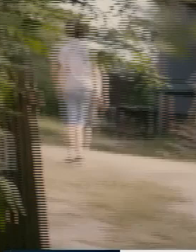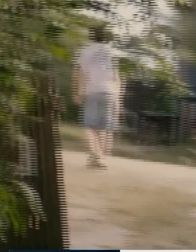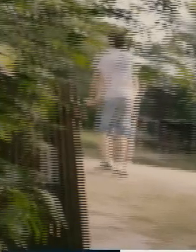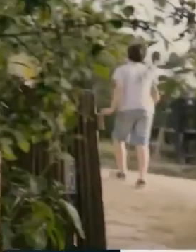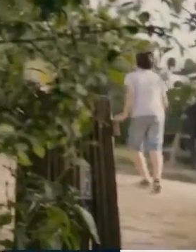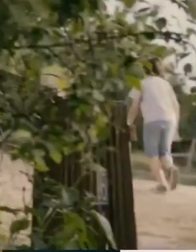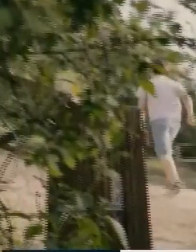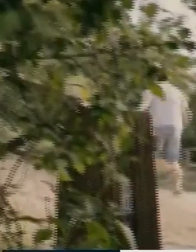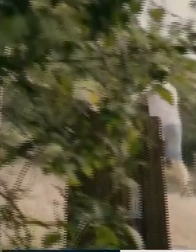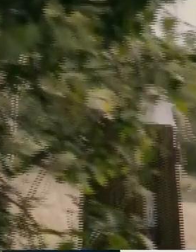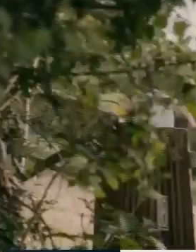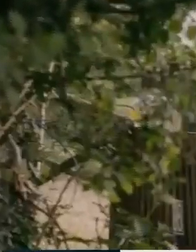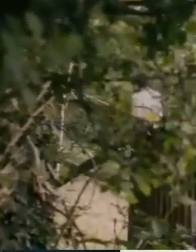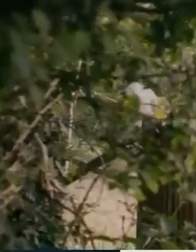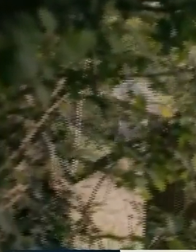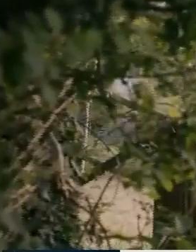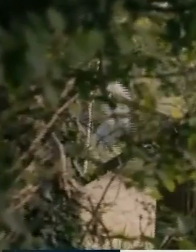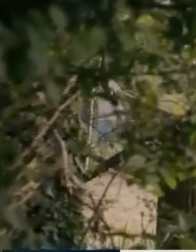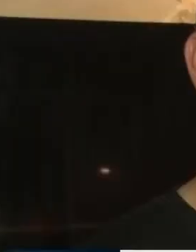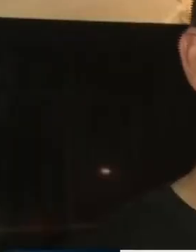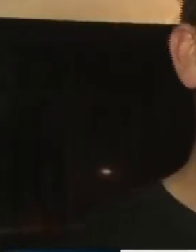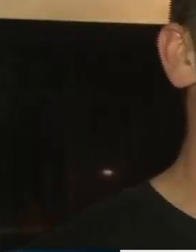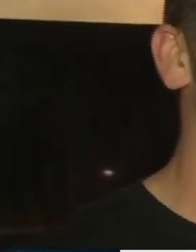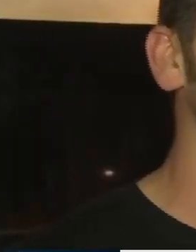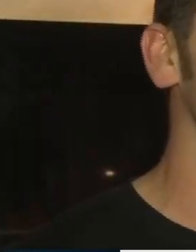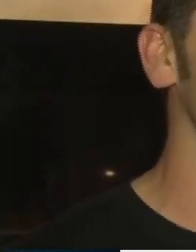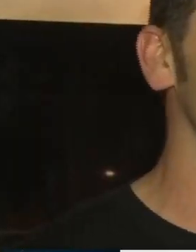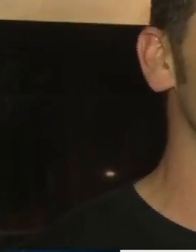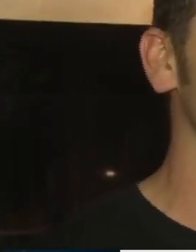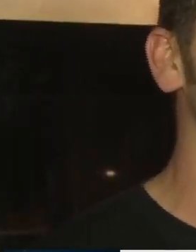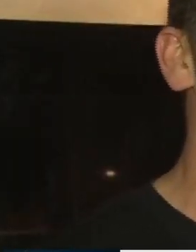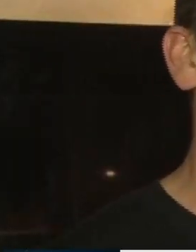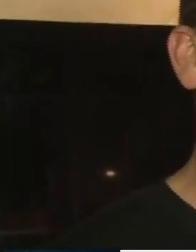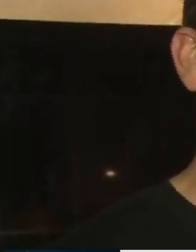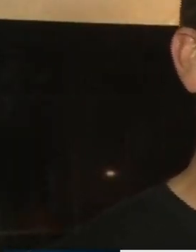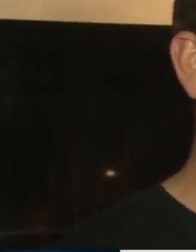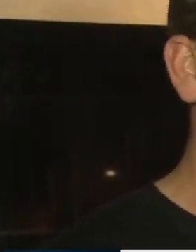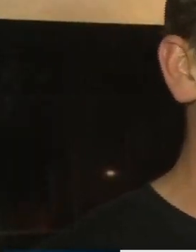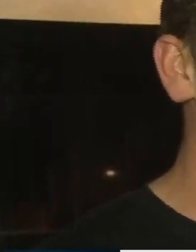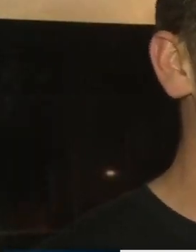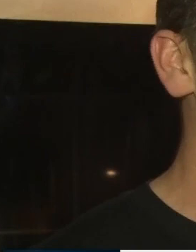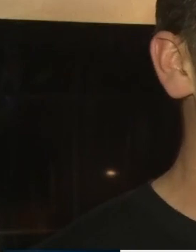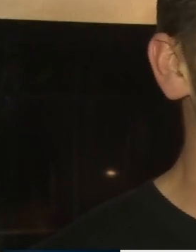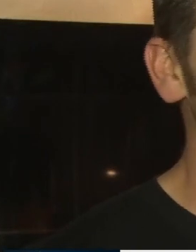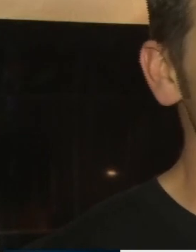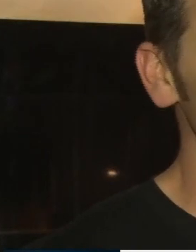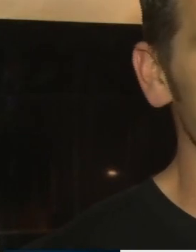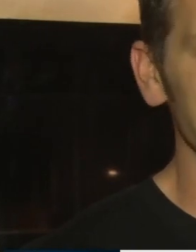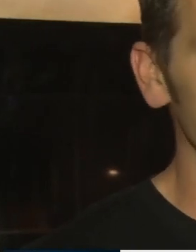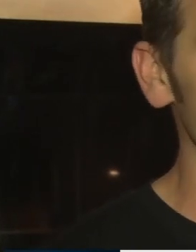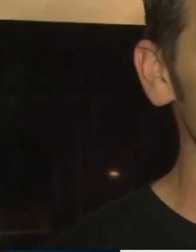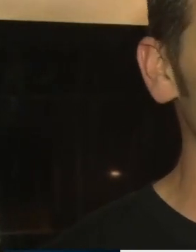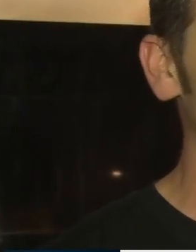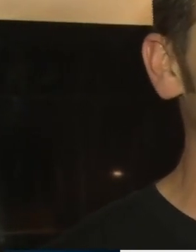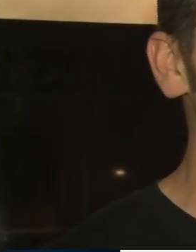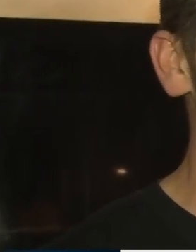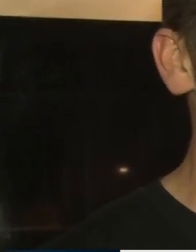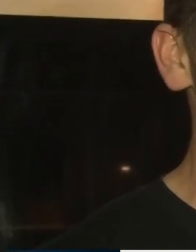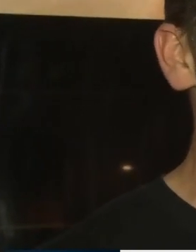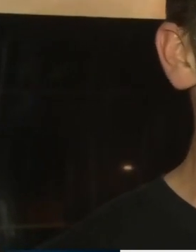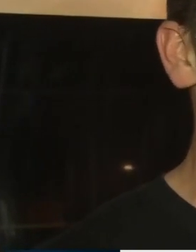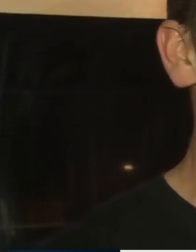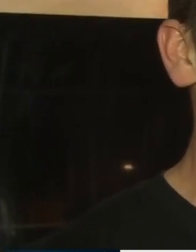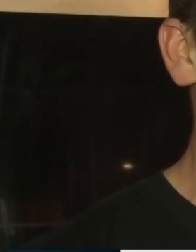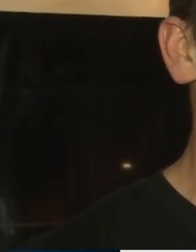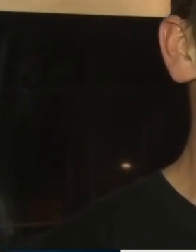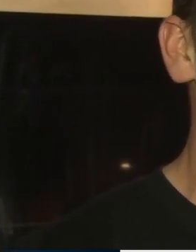këtyne pesumet filmave si e ke po? Po, definitivisht shumë kritik të filmit po dhe gazetat një ura në përbote